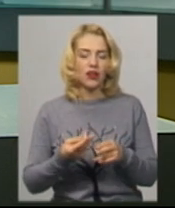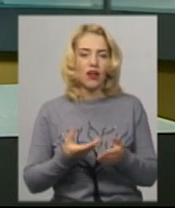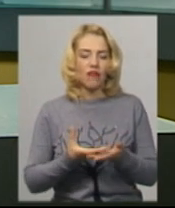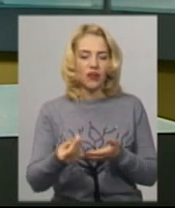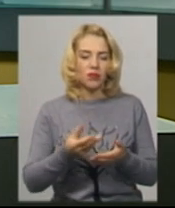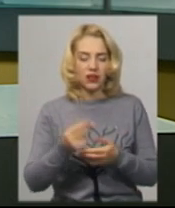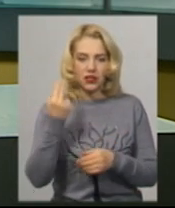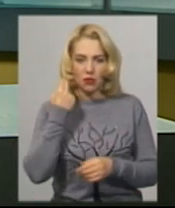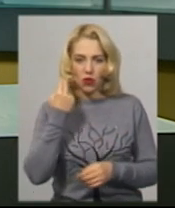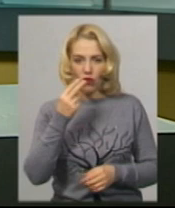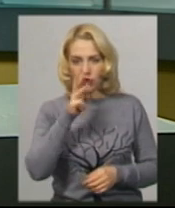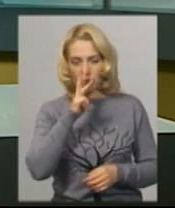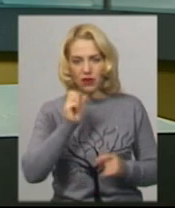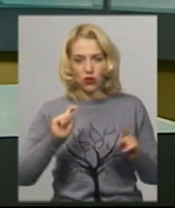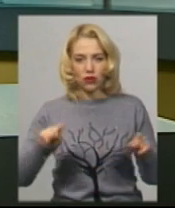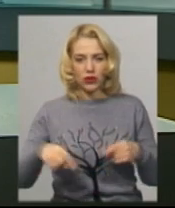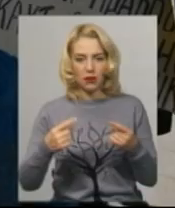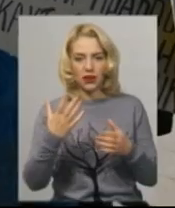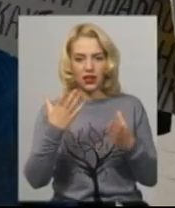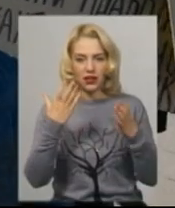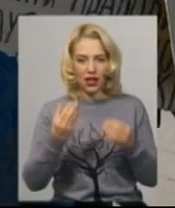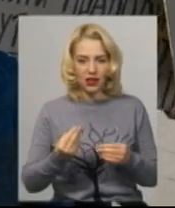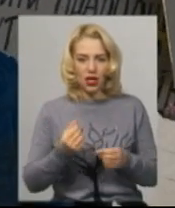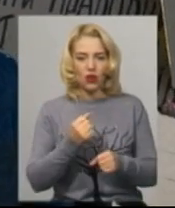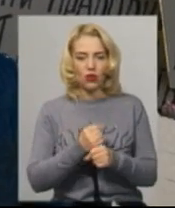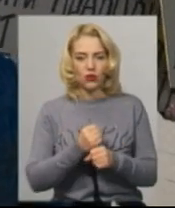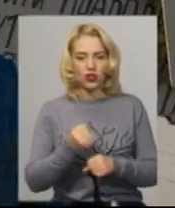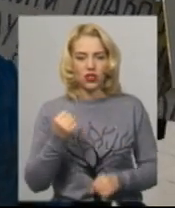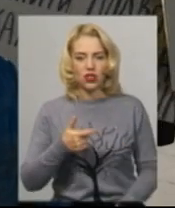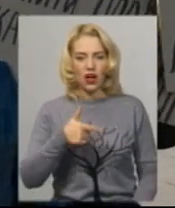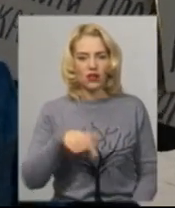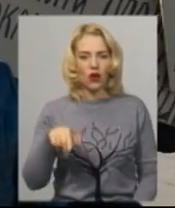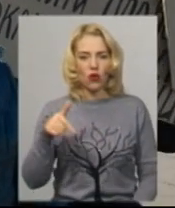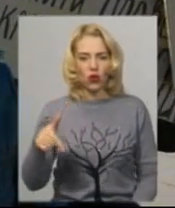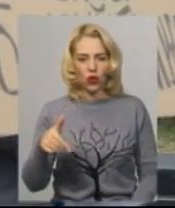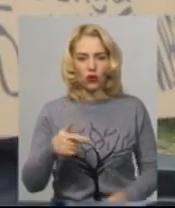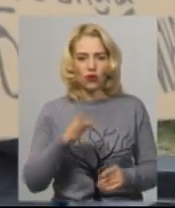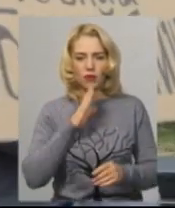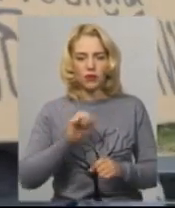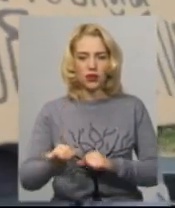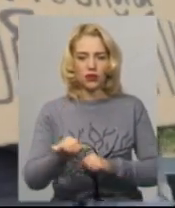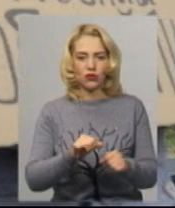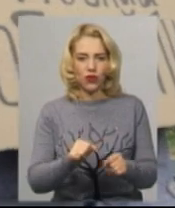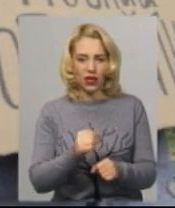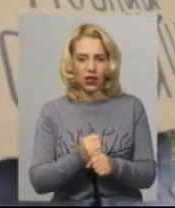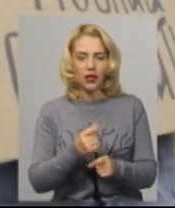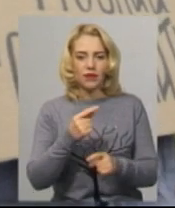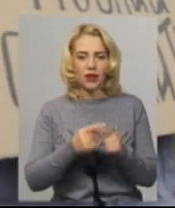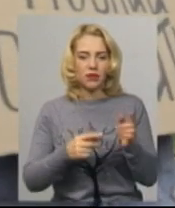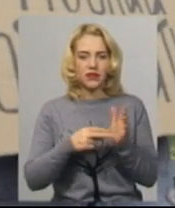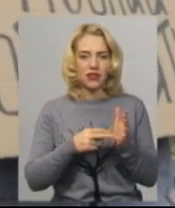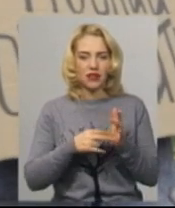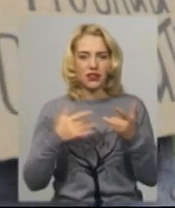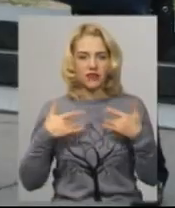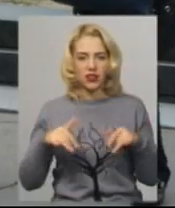відновити п'ятиденний робочий тиждень. Ганна Городова, яка працювала на підприємстві «Прибиральниці» на півставки, каже, звільнилася сама,